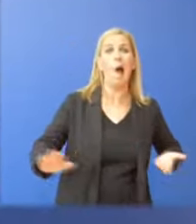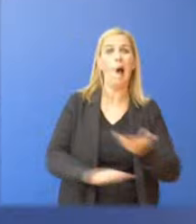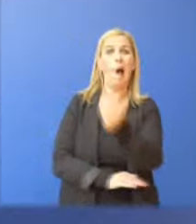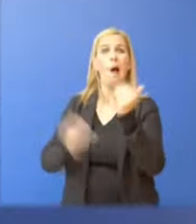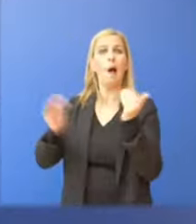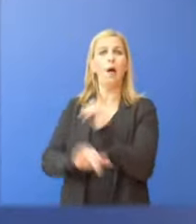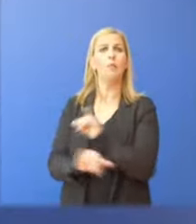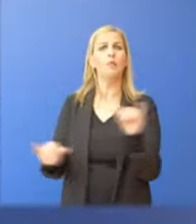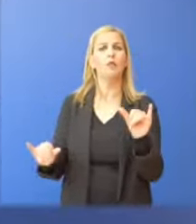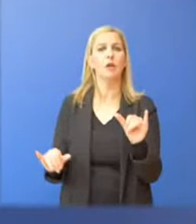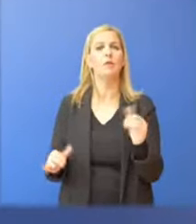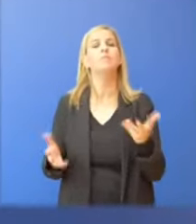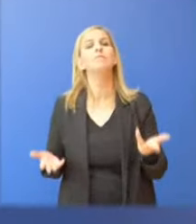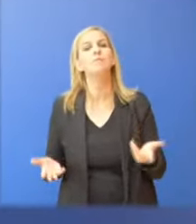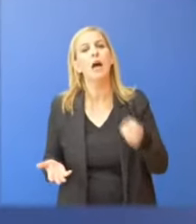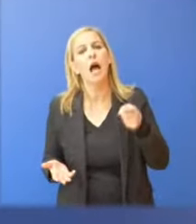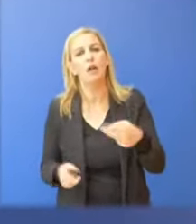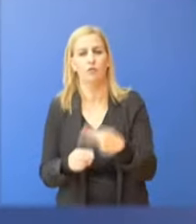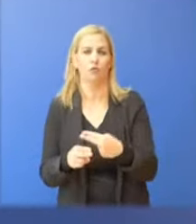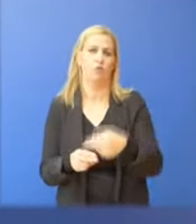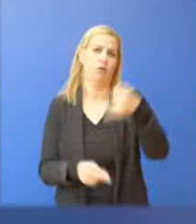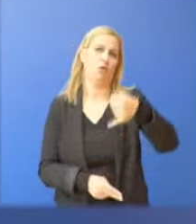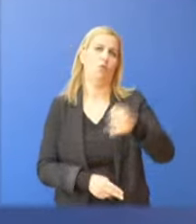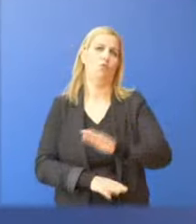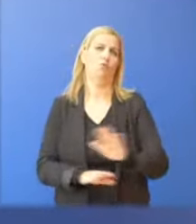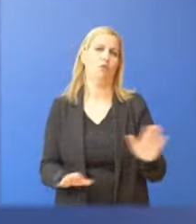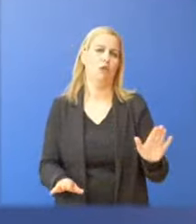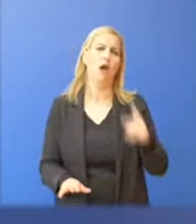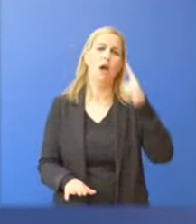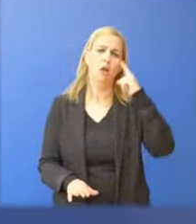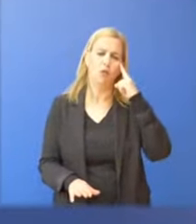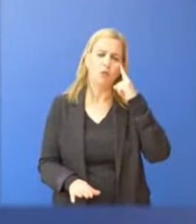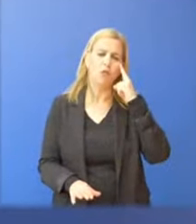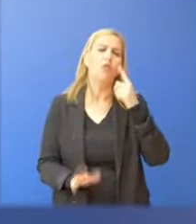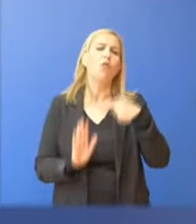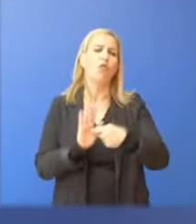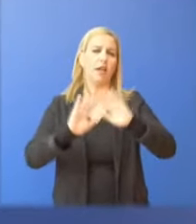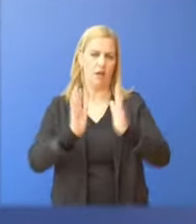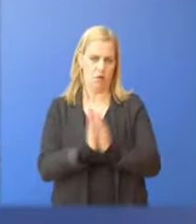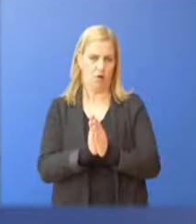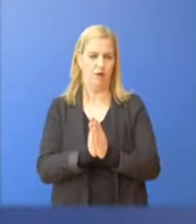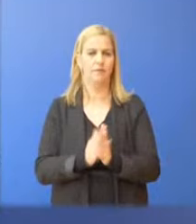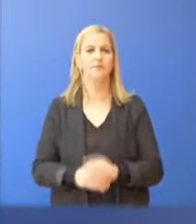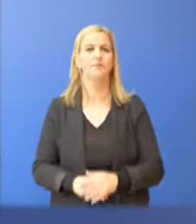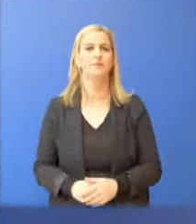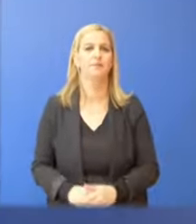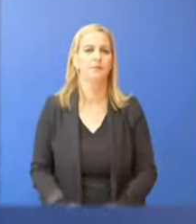περιπτώσεις. Η ουσία είναι νομίζω που μετράει. Και εδώ η ουσία μιλάει και φωνάζει. Ελάτε.